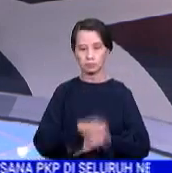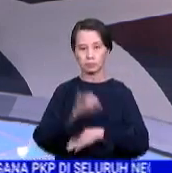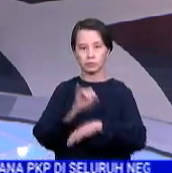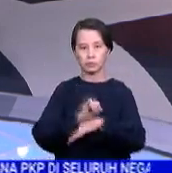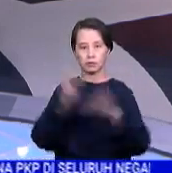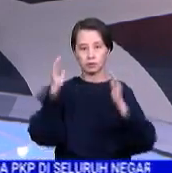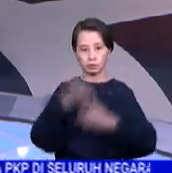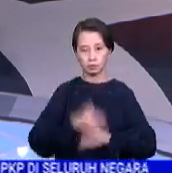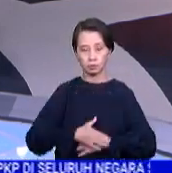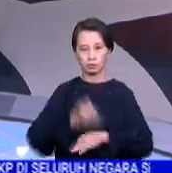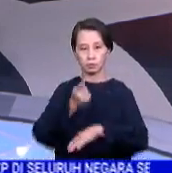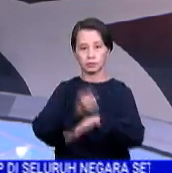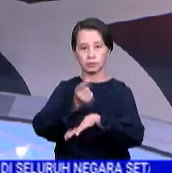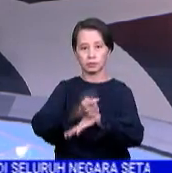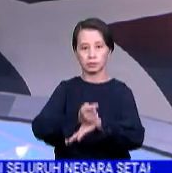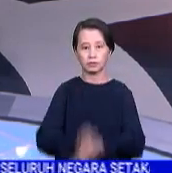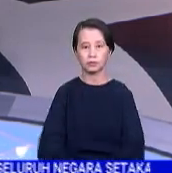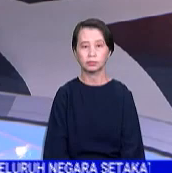dan solat sunat terawih.